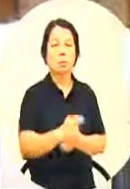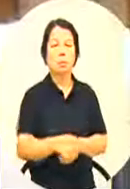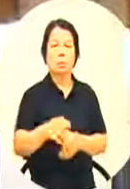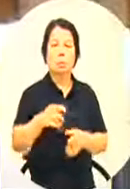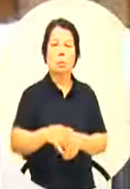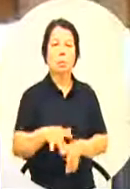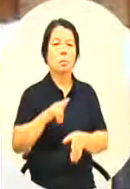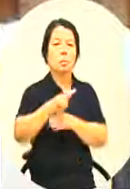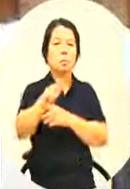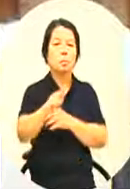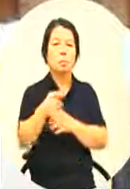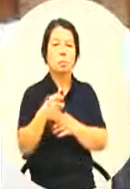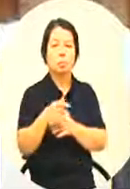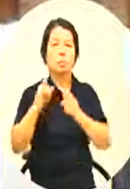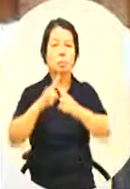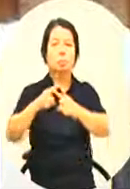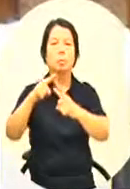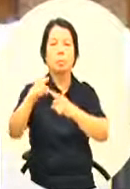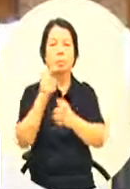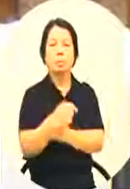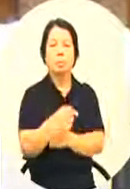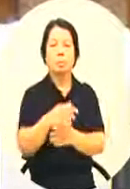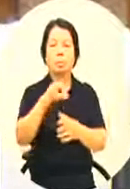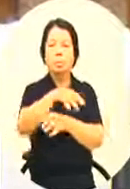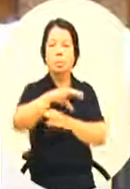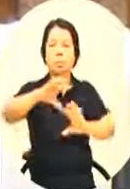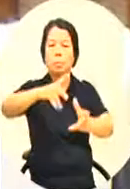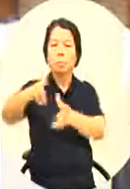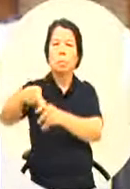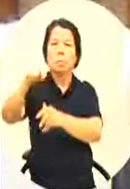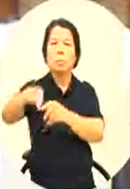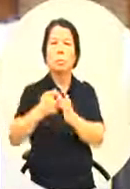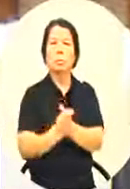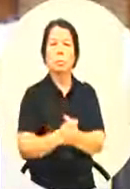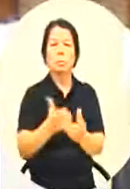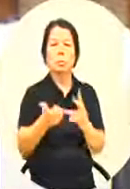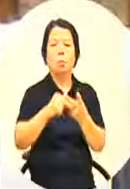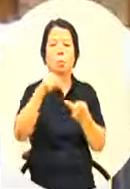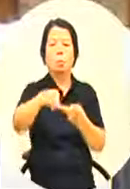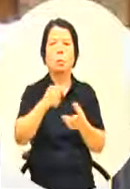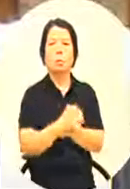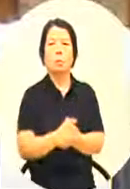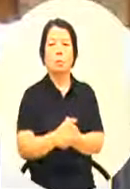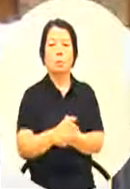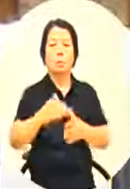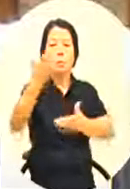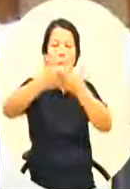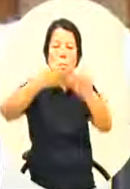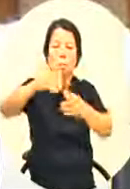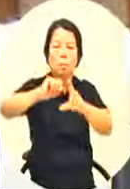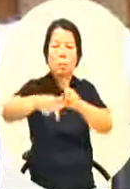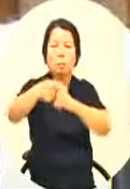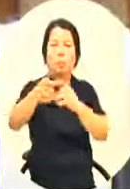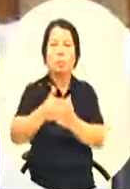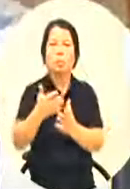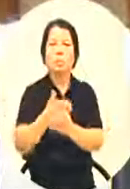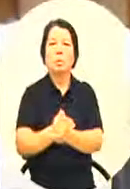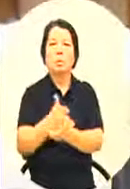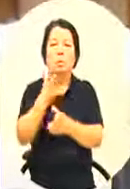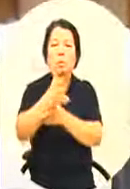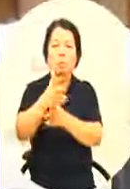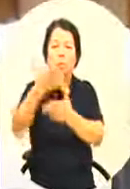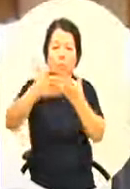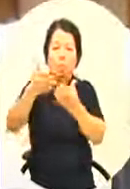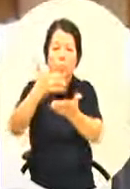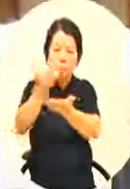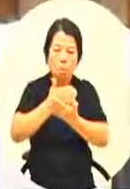的国家到泰国到越南到菲律宾你就去跟当地的电视公司跟当地的电影合作请他们来